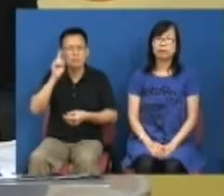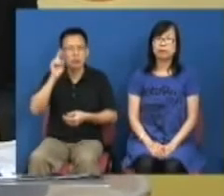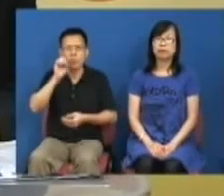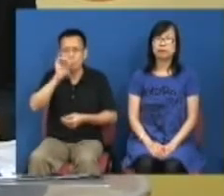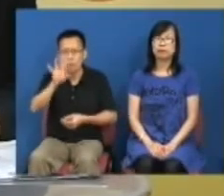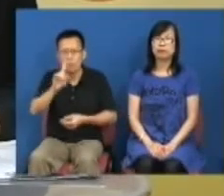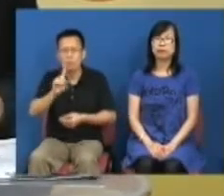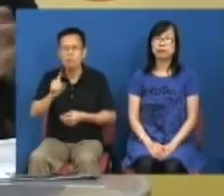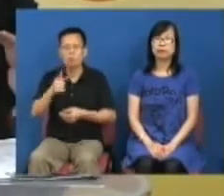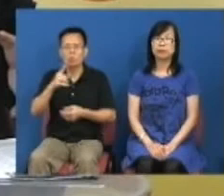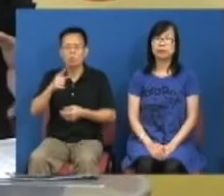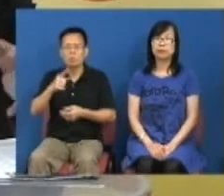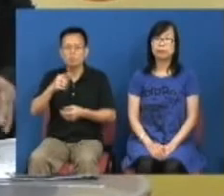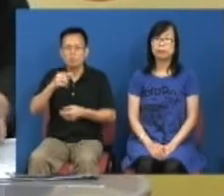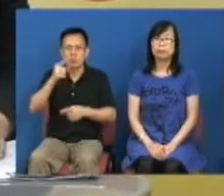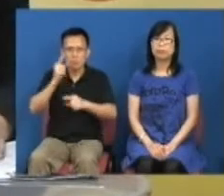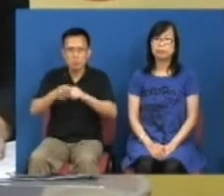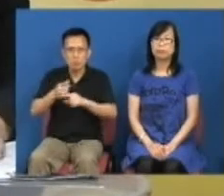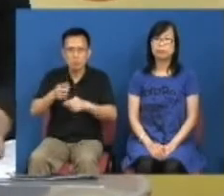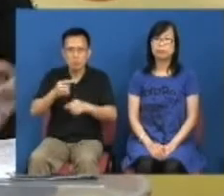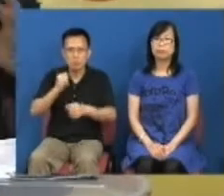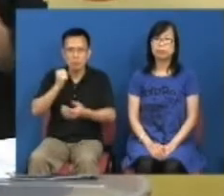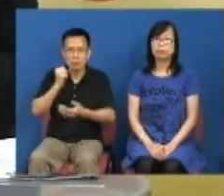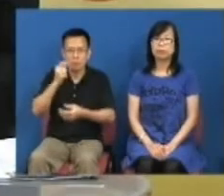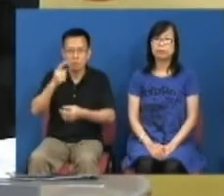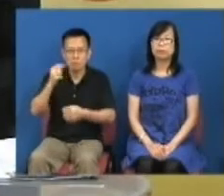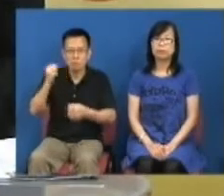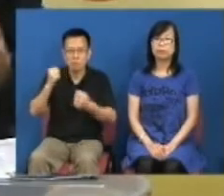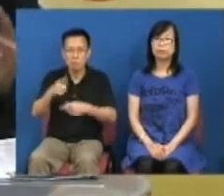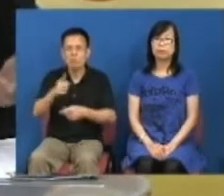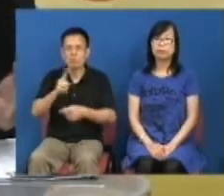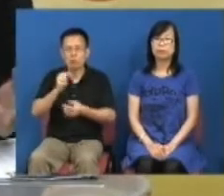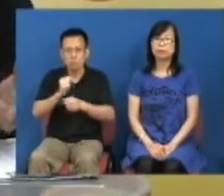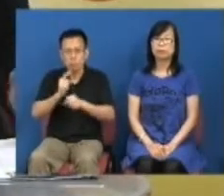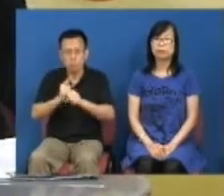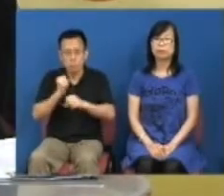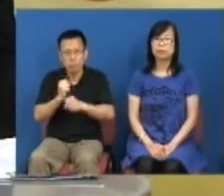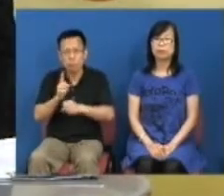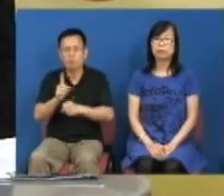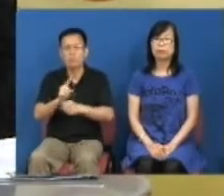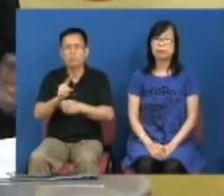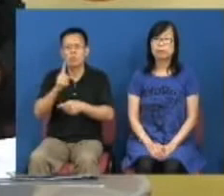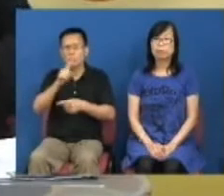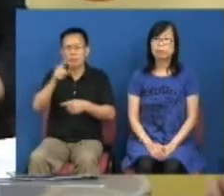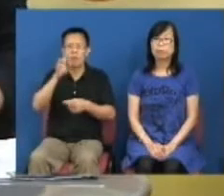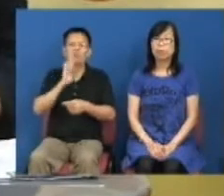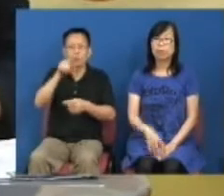才能执行到而你执行不到我就说我也执行不到或者你警务员也执行不到那你怎样执给我做